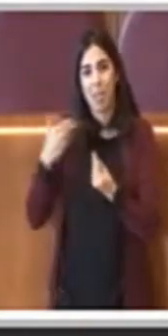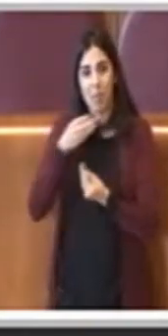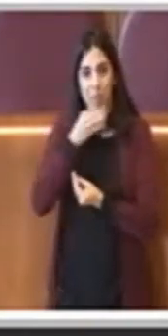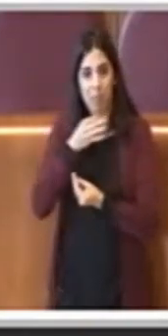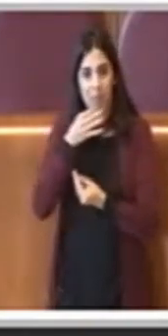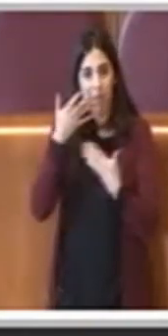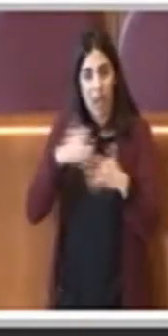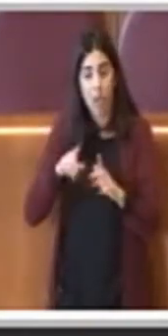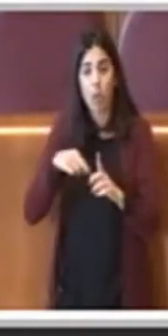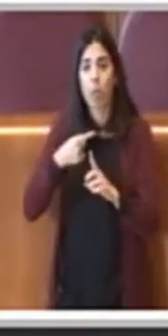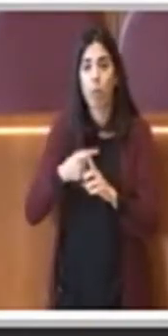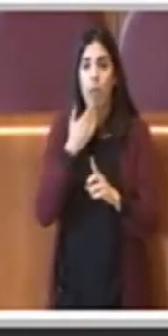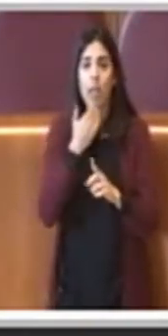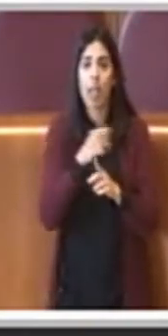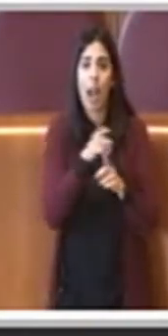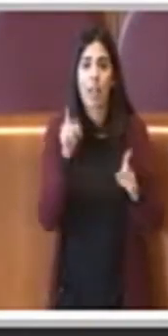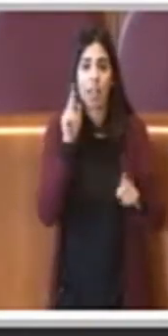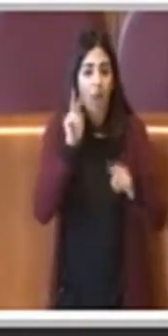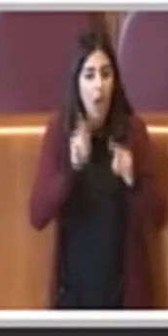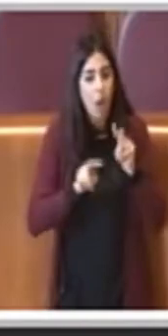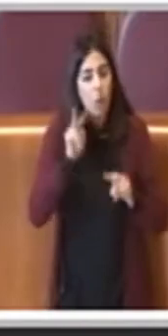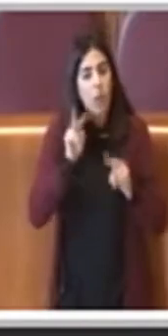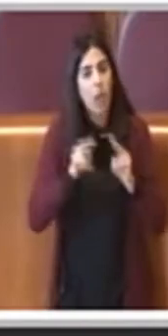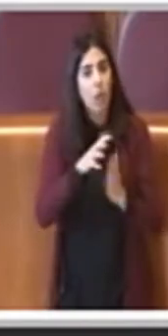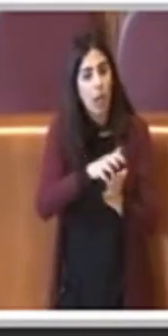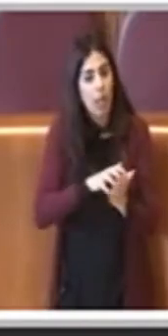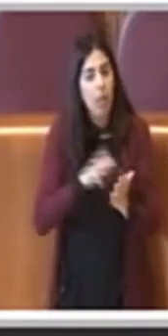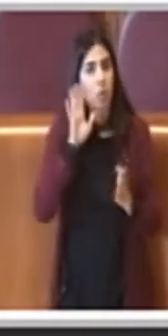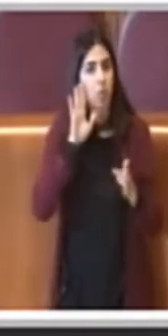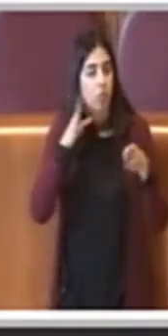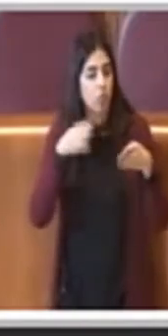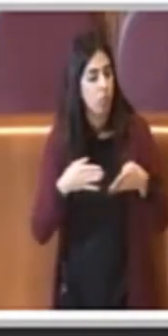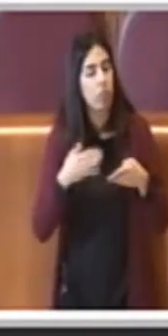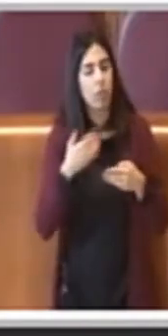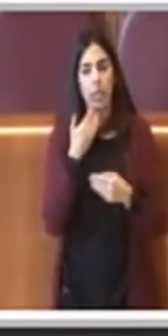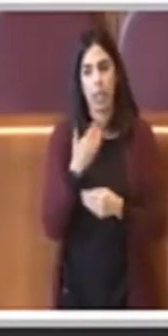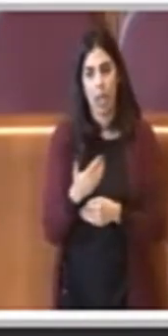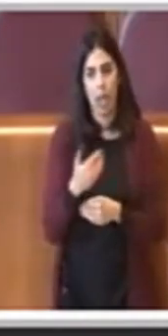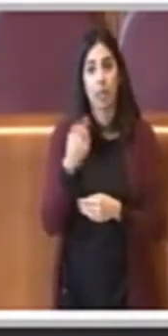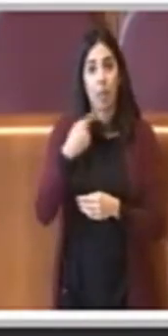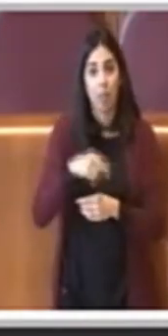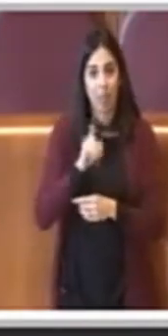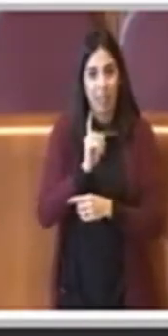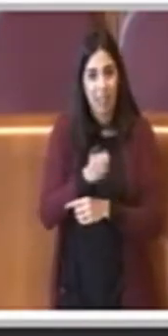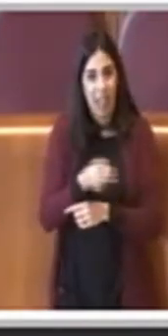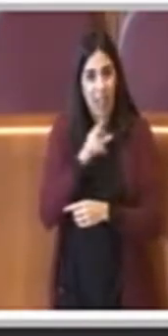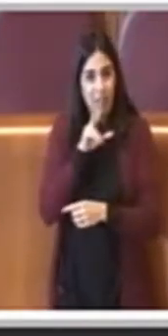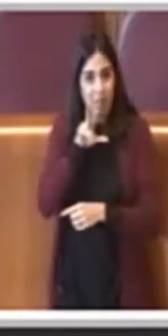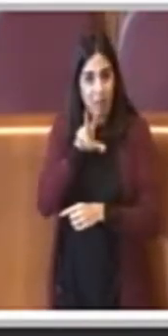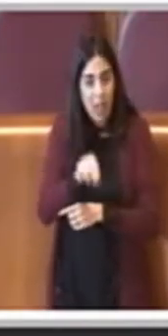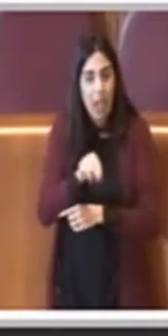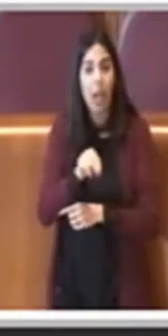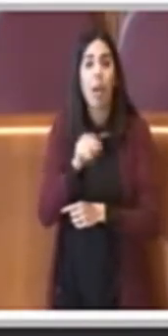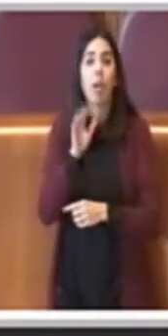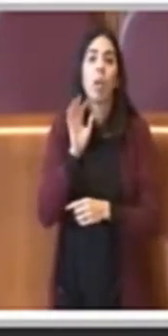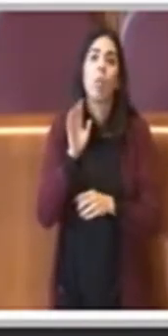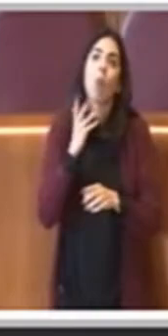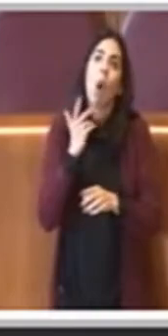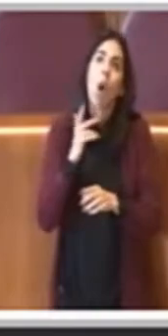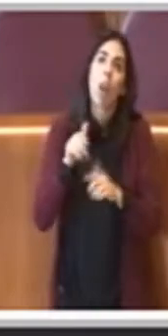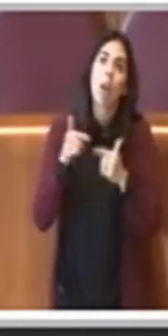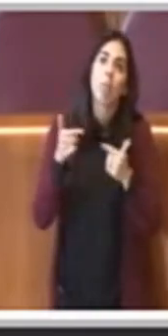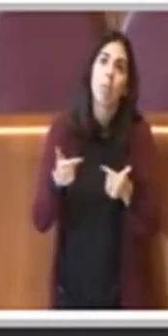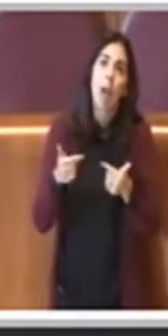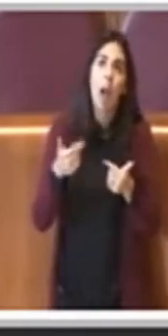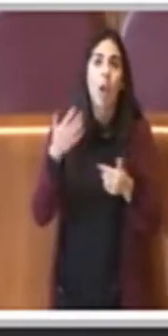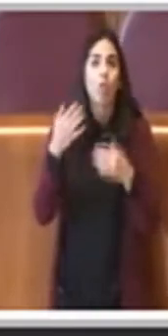valutato il testo e naturalmente quello che dirò non è assolutamente un giudizio di valore ma contestualizzato